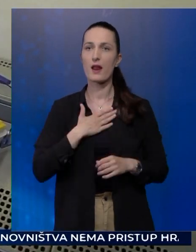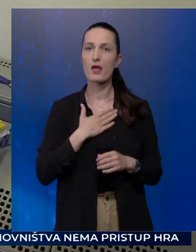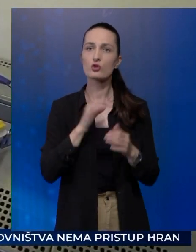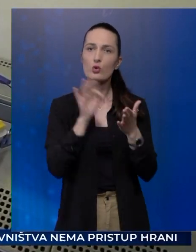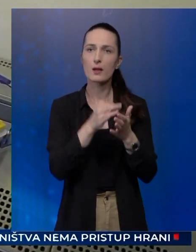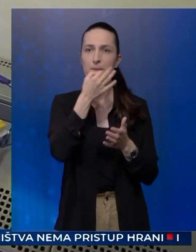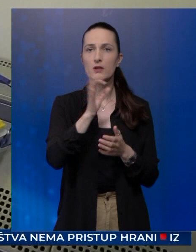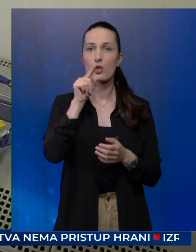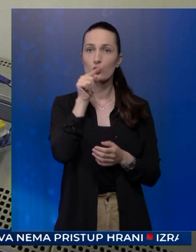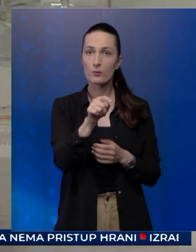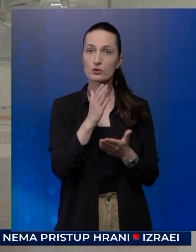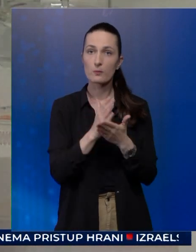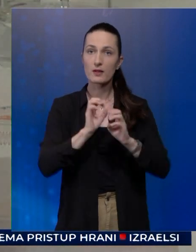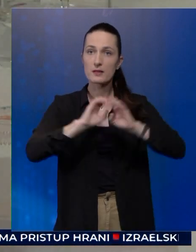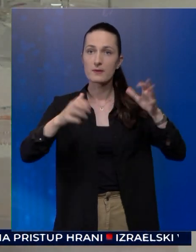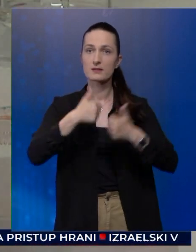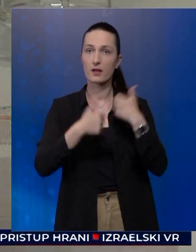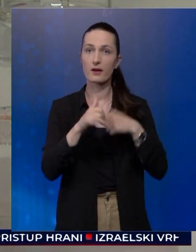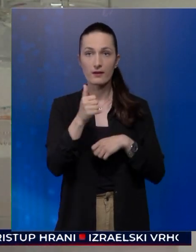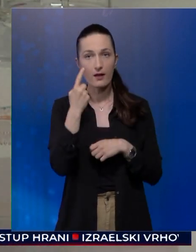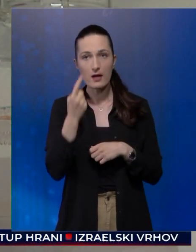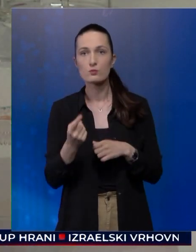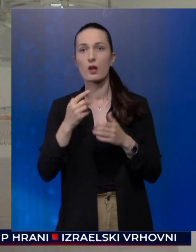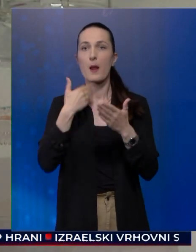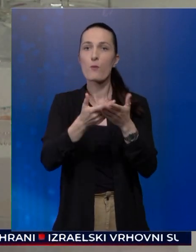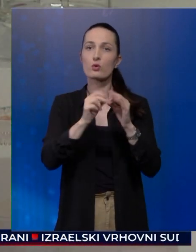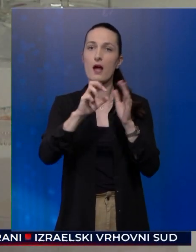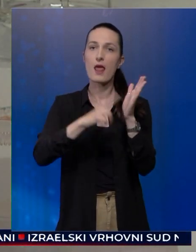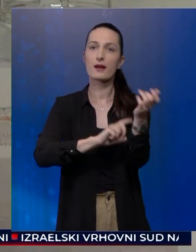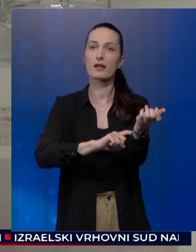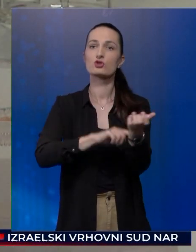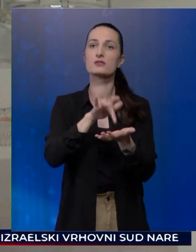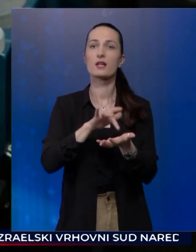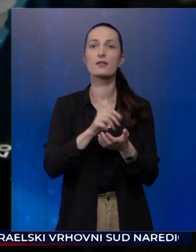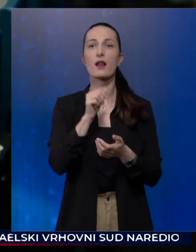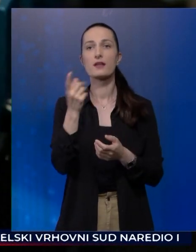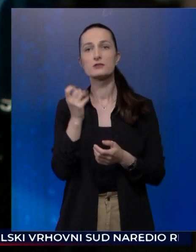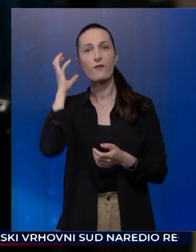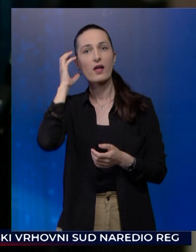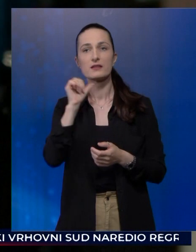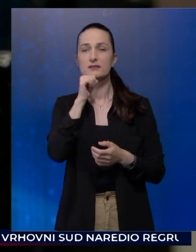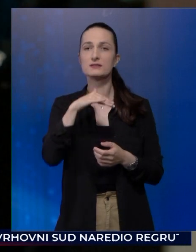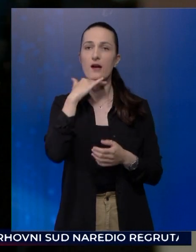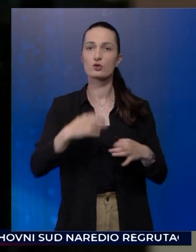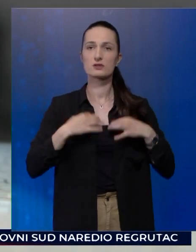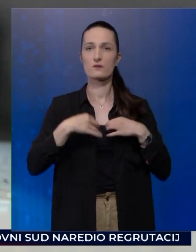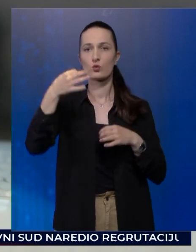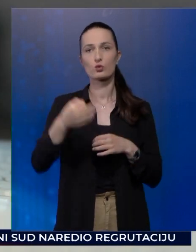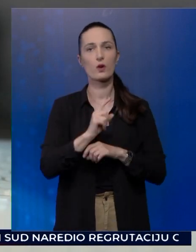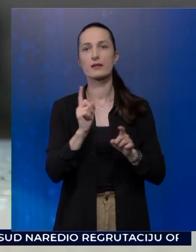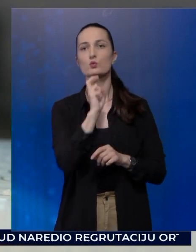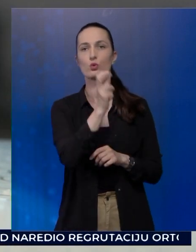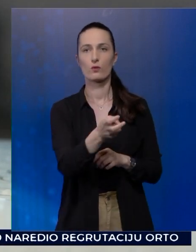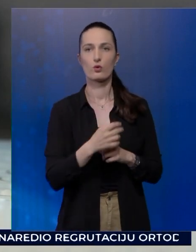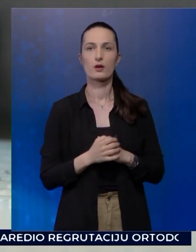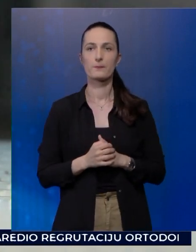tome je da li će biti raspisan tender i da li je razmotrena ponda Alea Genetičkog centra, iz Vlade i Zavoda zdravstvenog osiguranja